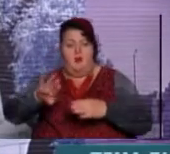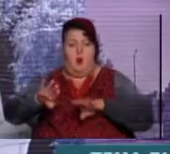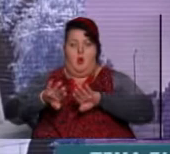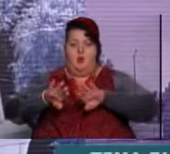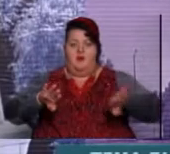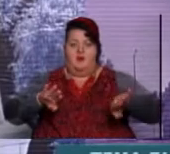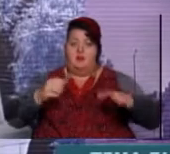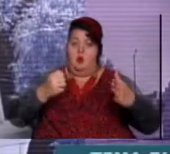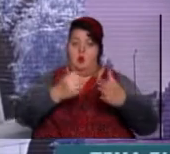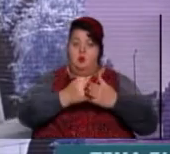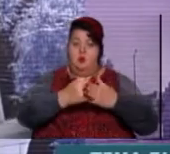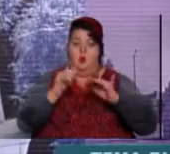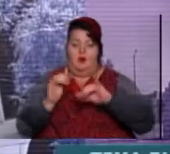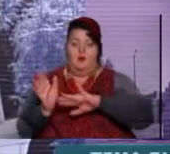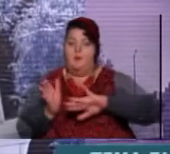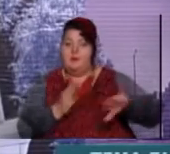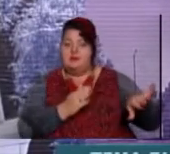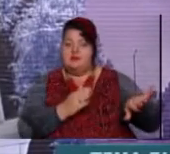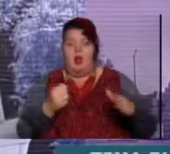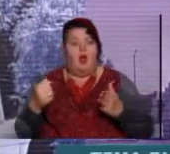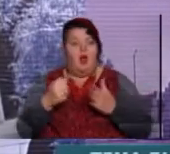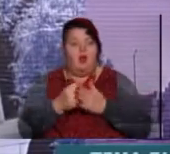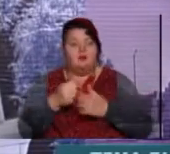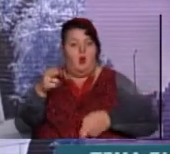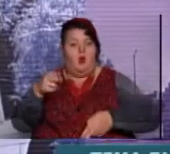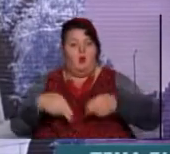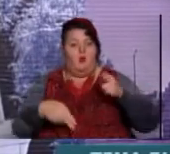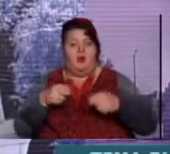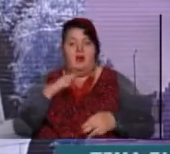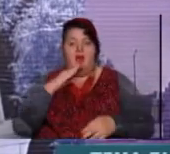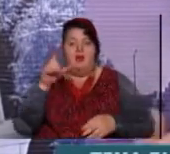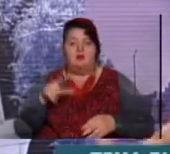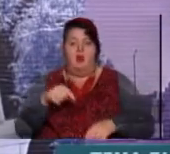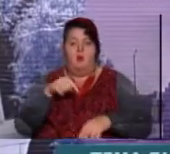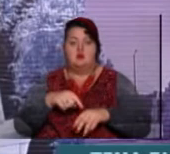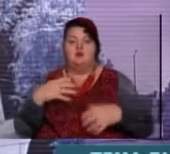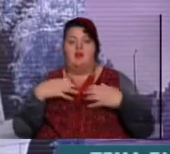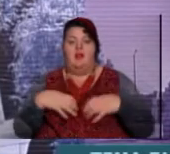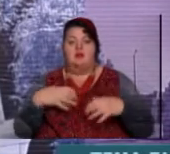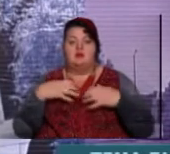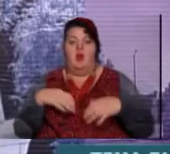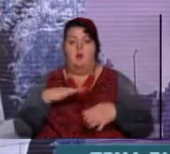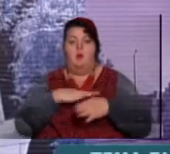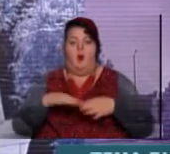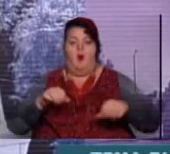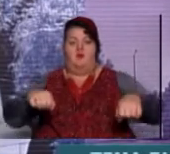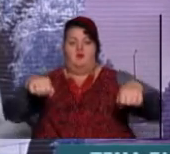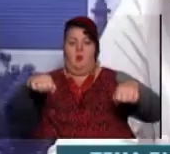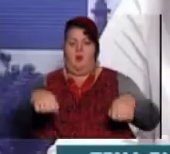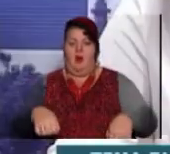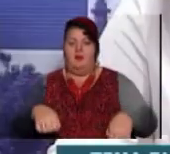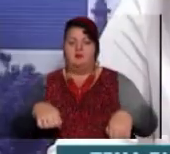До і після. До операції вона почувала себе повноправною,